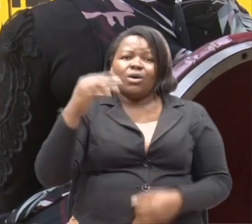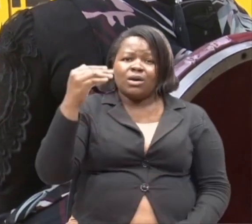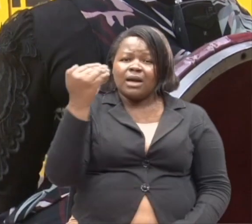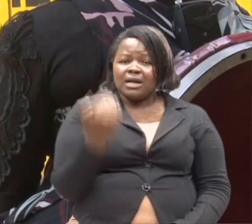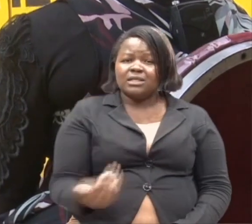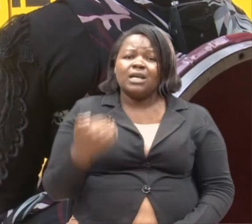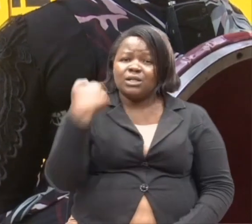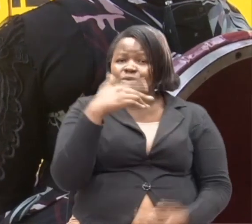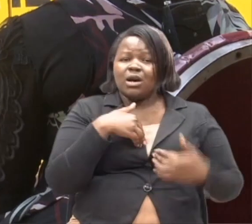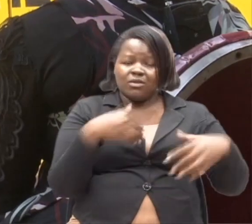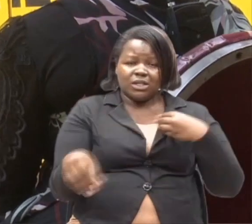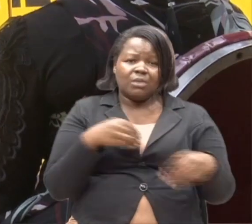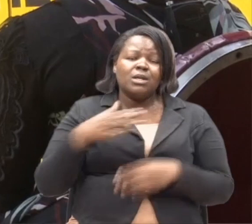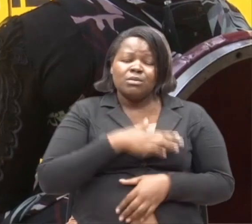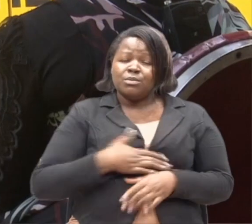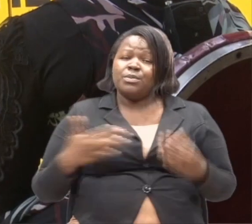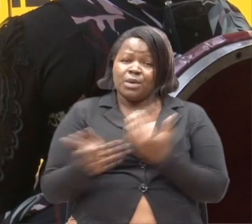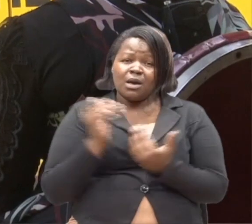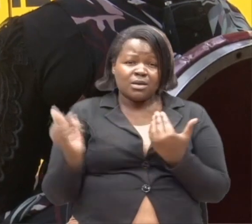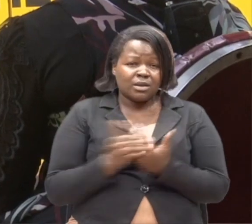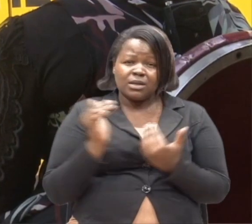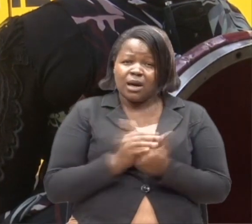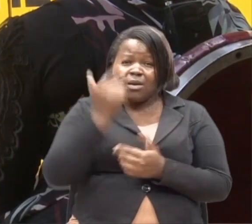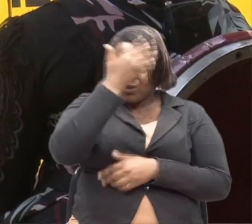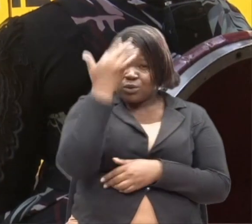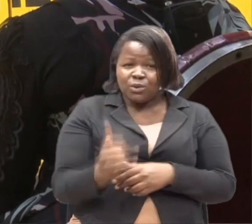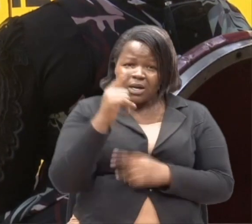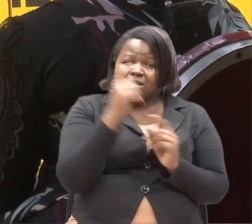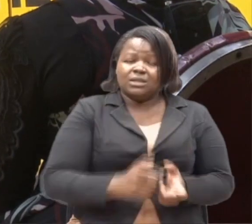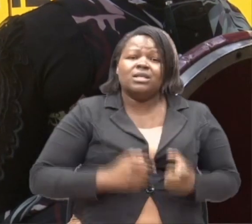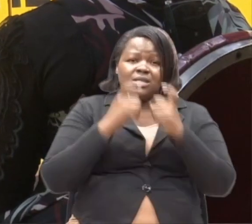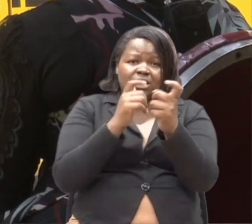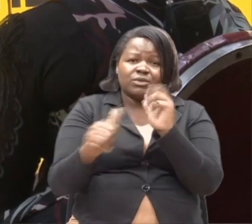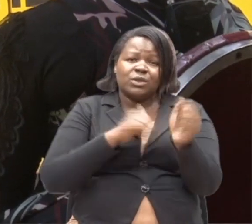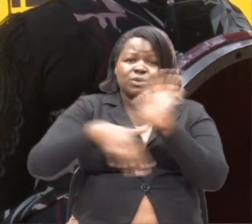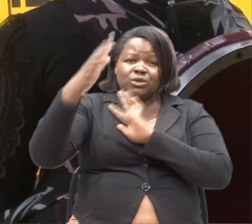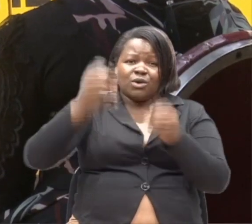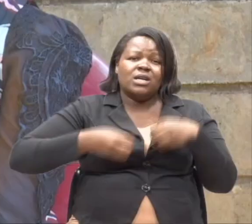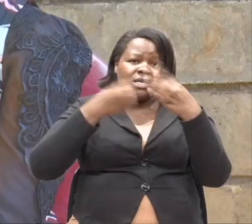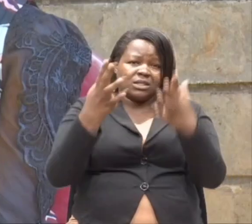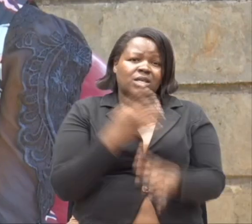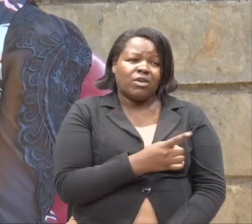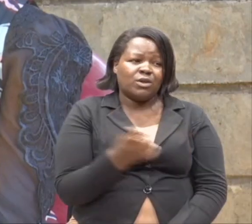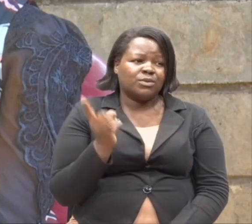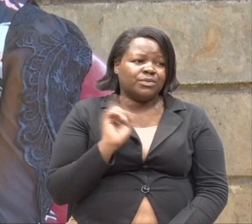mutoto wanaishi na ulemavu. Mchunge sana. Hiyo ni zawadi mungu wamekupatia na niyamaana sana.